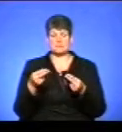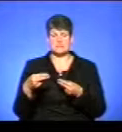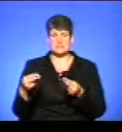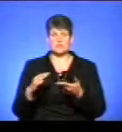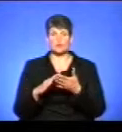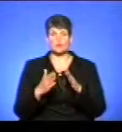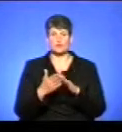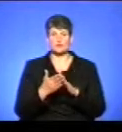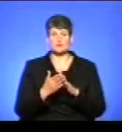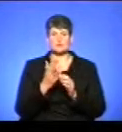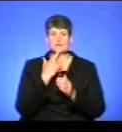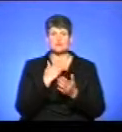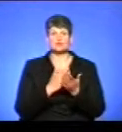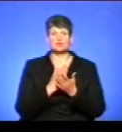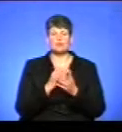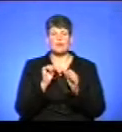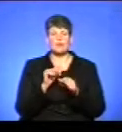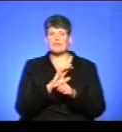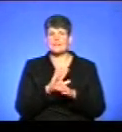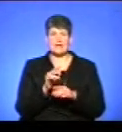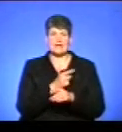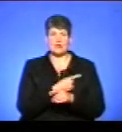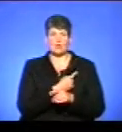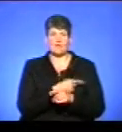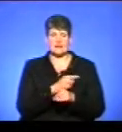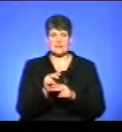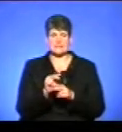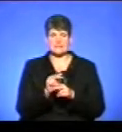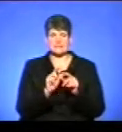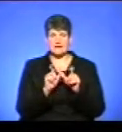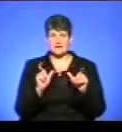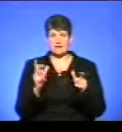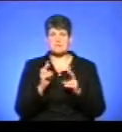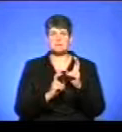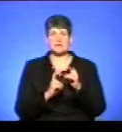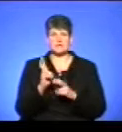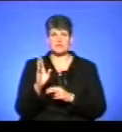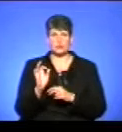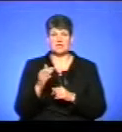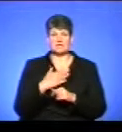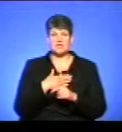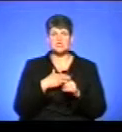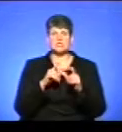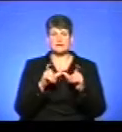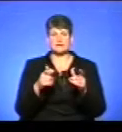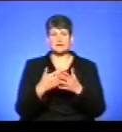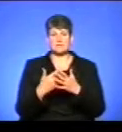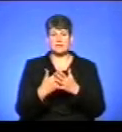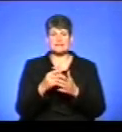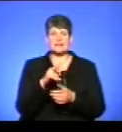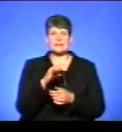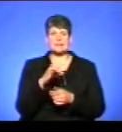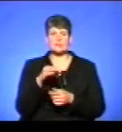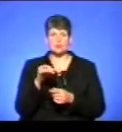Національною службою може не лікувальний заклад, а підприємство. Наш заклад, наприклад, від листопада